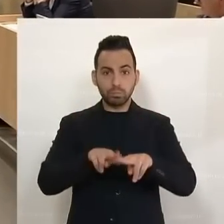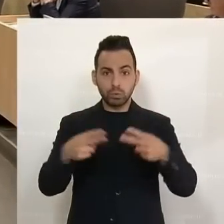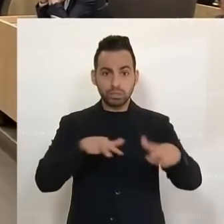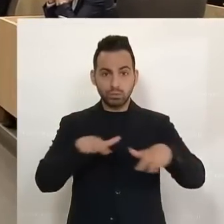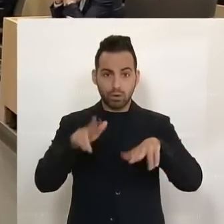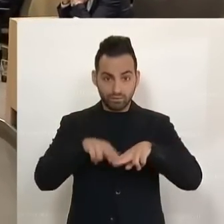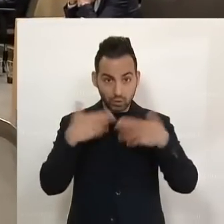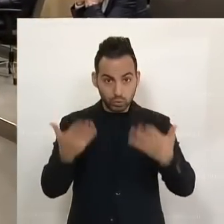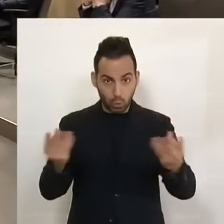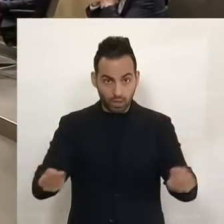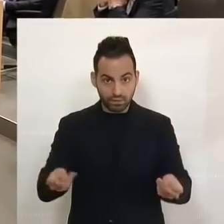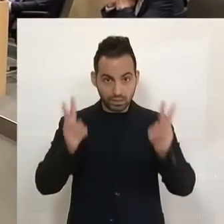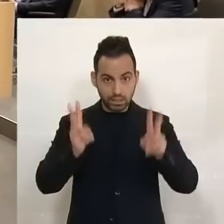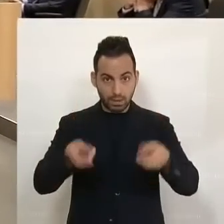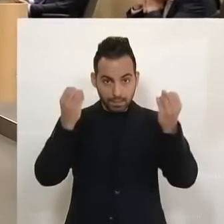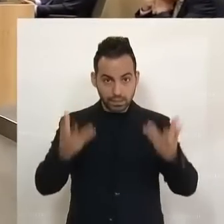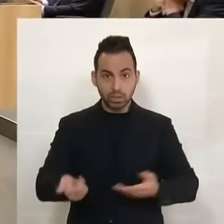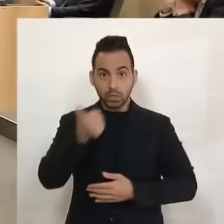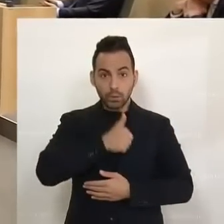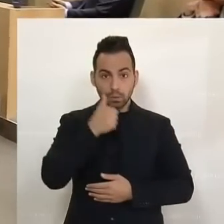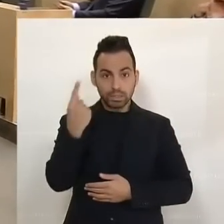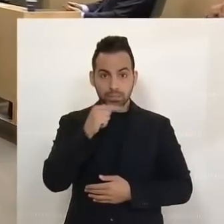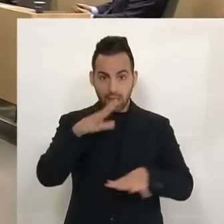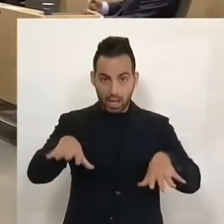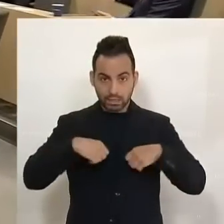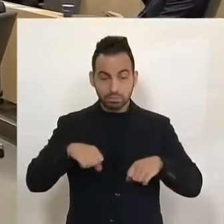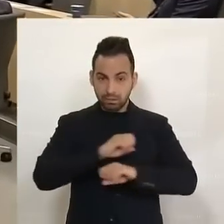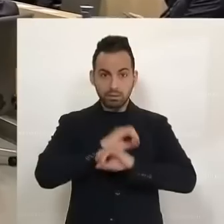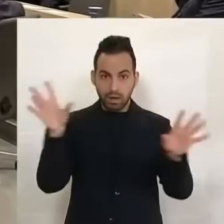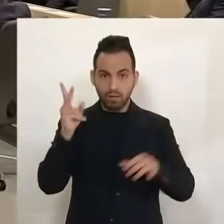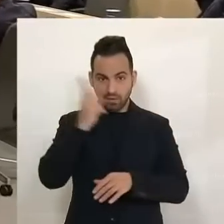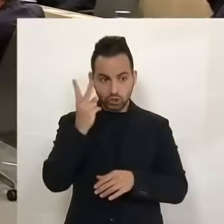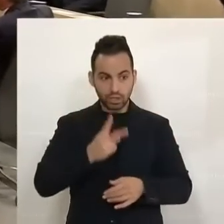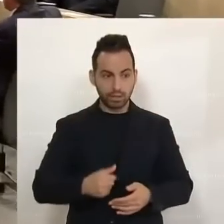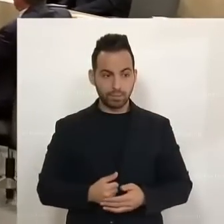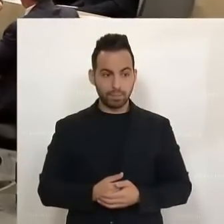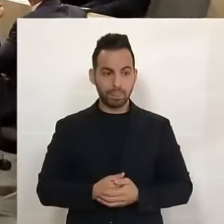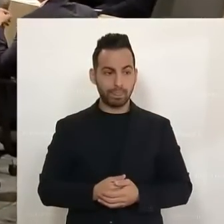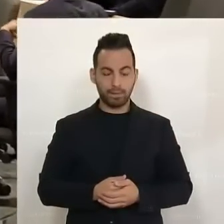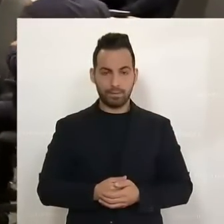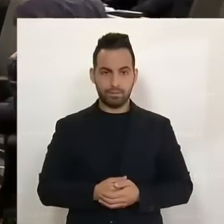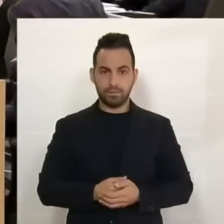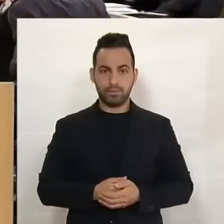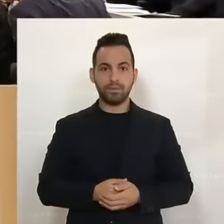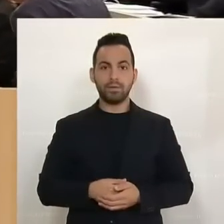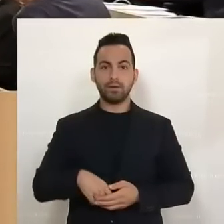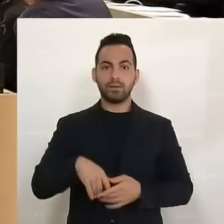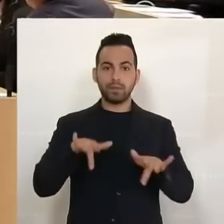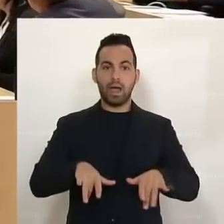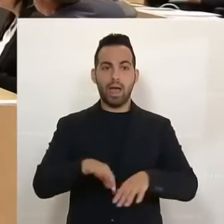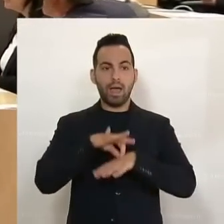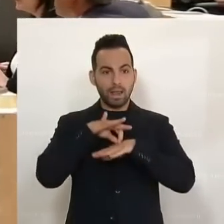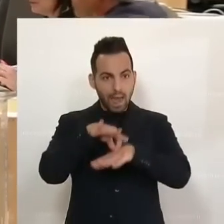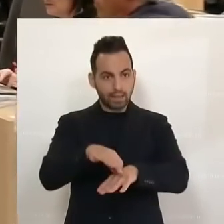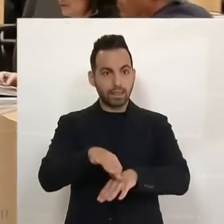sowas passiert, dass das die Grünen nicht einsehen, ist klar. Ja, die Einsatzleiter haben